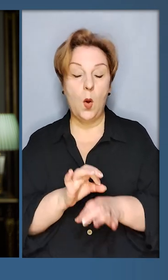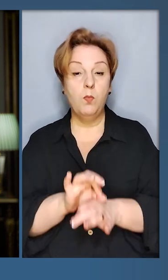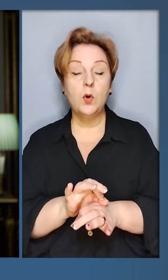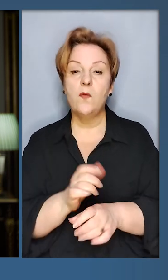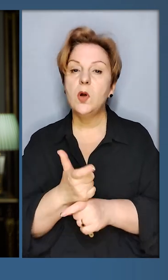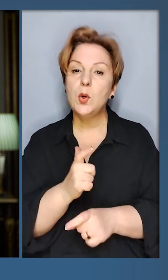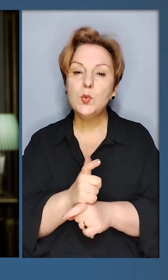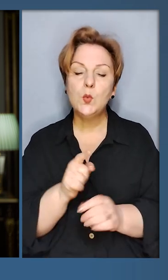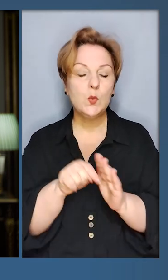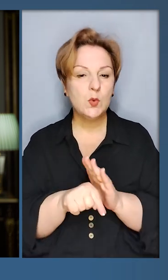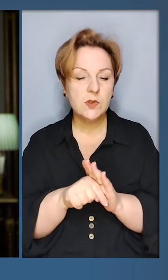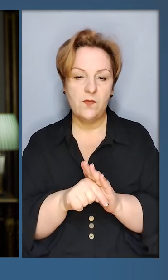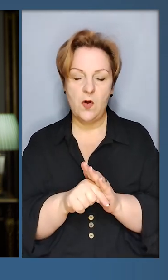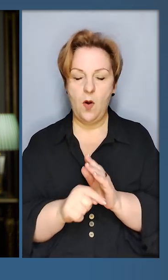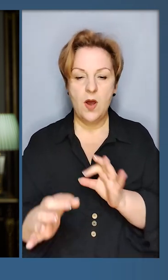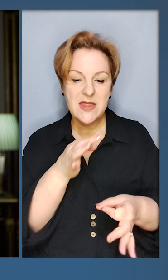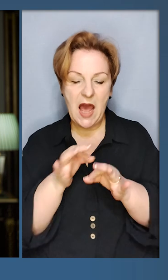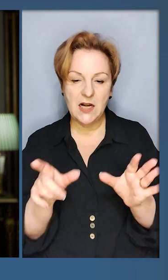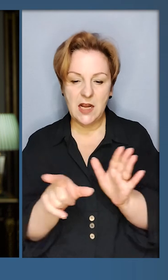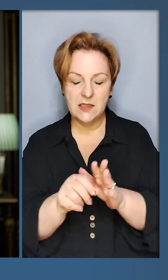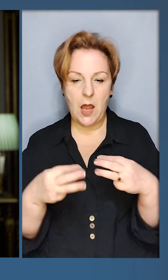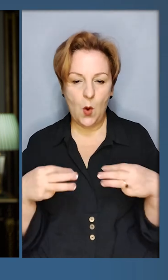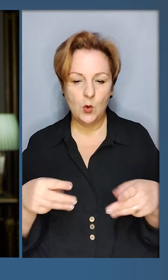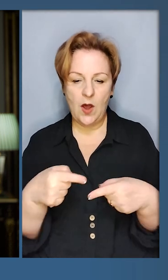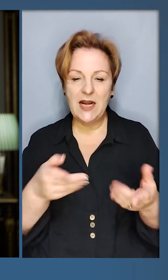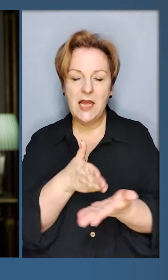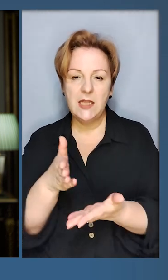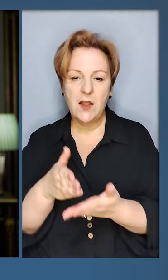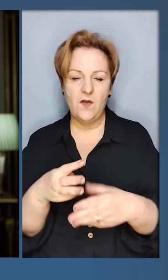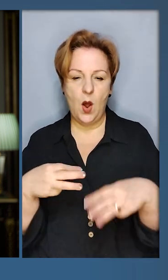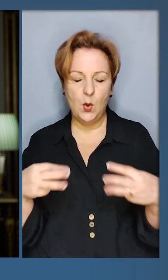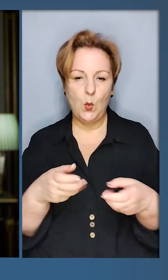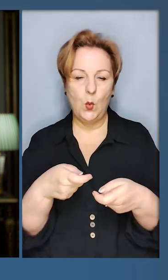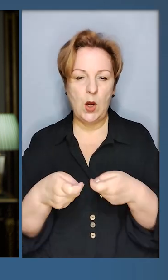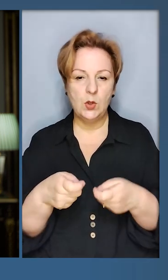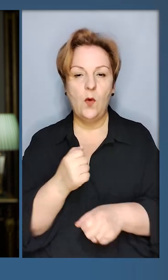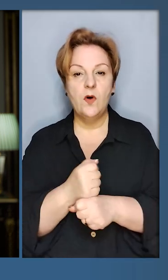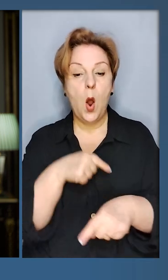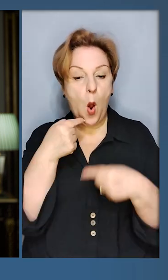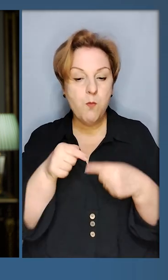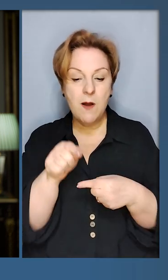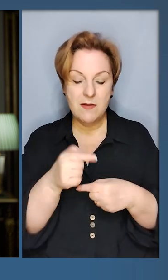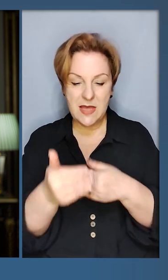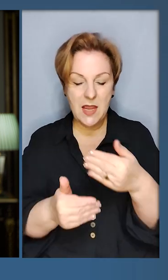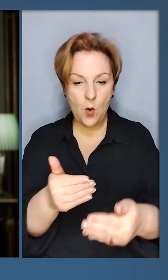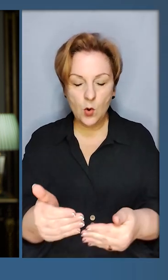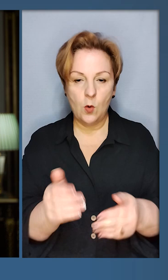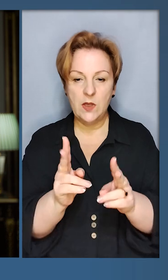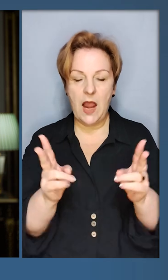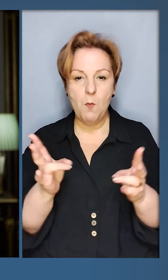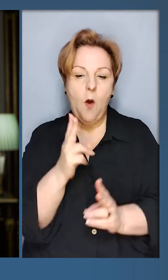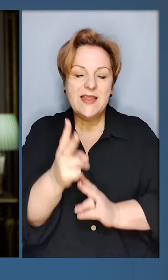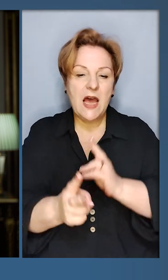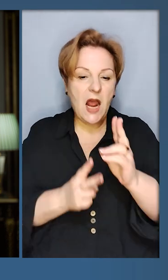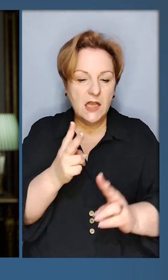Провів дуже змістовну нараду з урядовцями, різні напрямки урядової роботи. Обговорили ті кроки, які потрібні